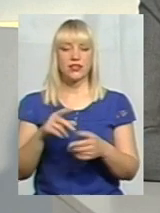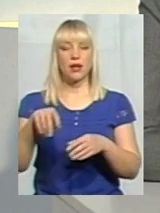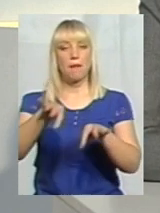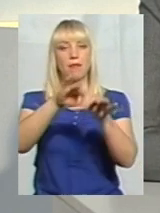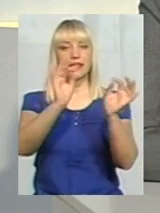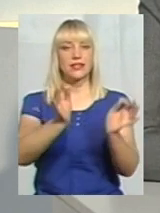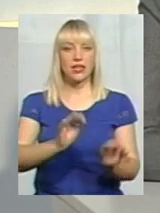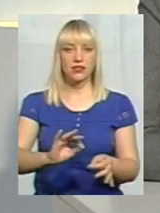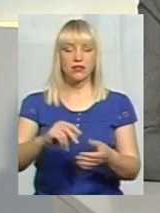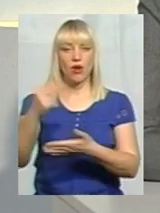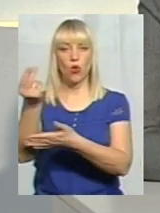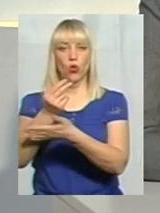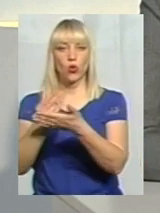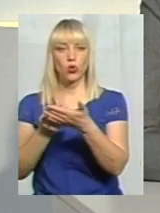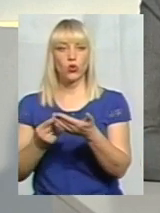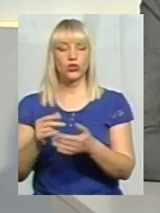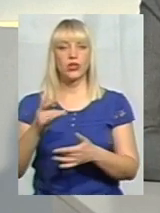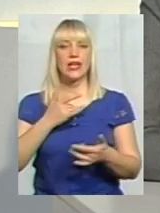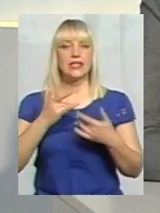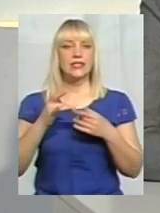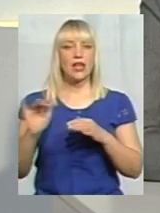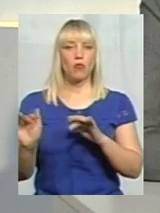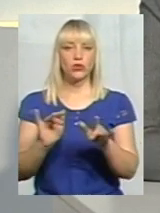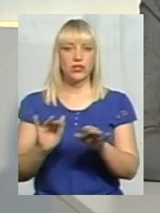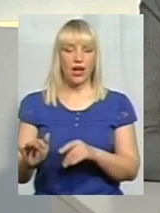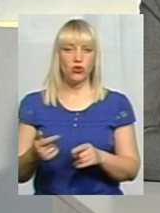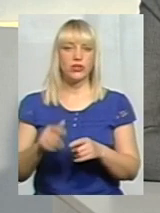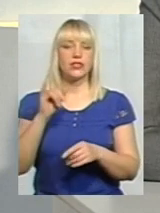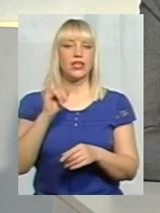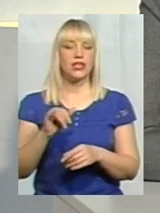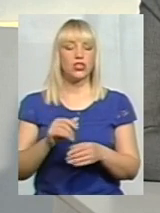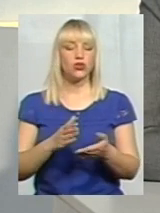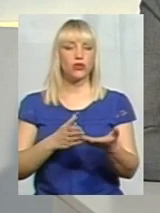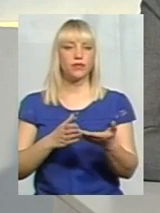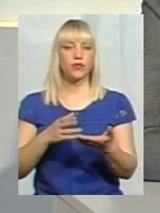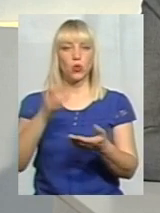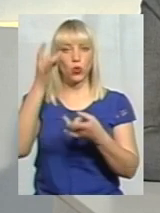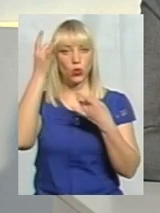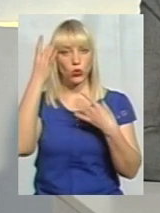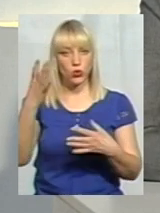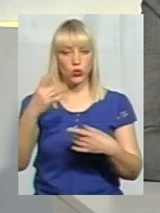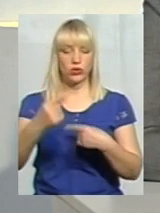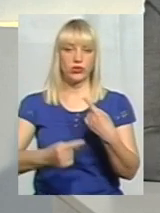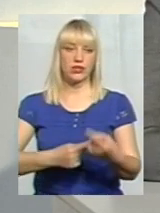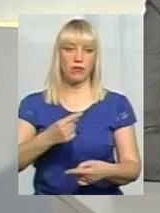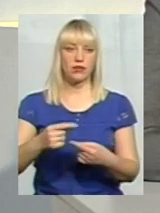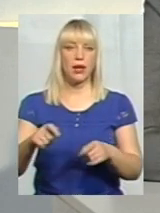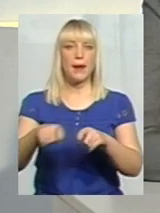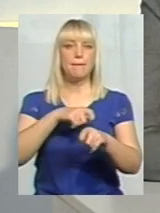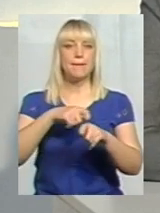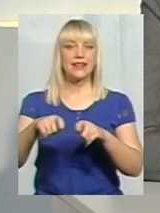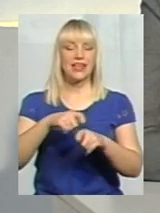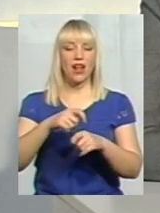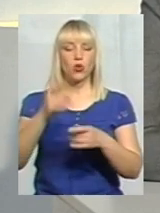художньої самодіяльності, що театрального напрямку, що культурної спадщини, що нематеріальної